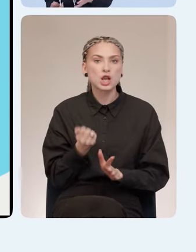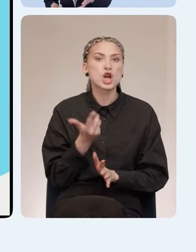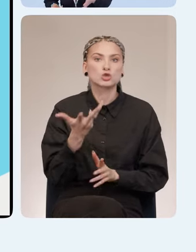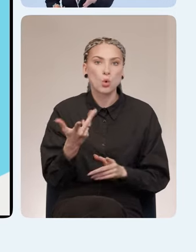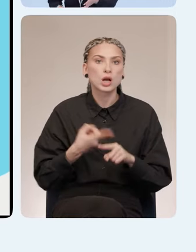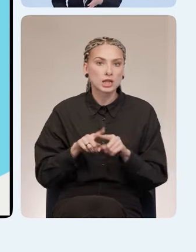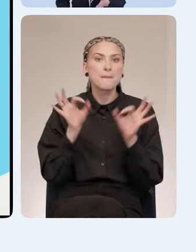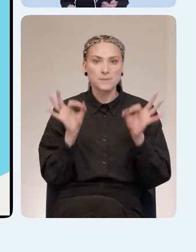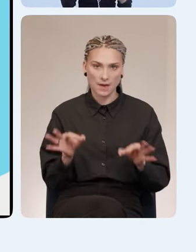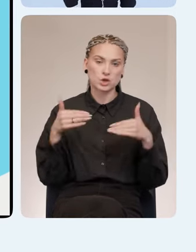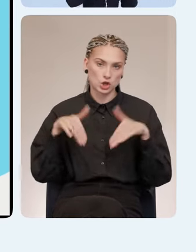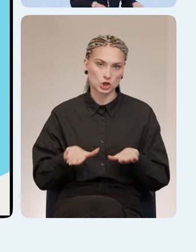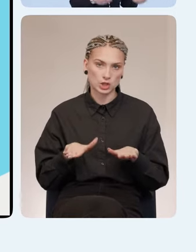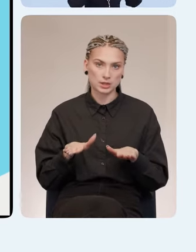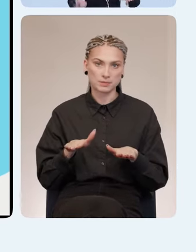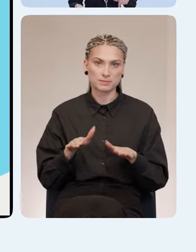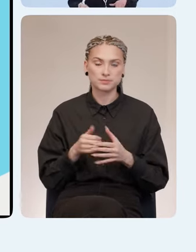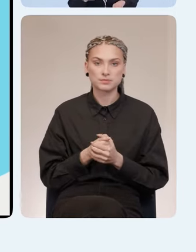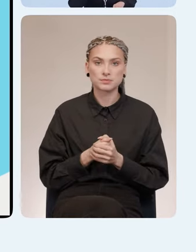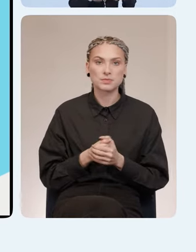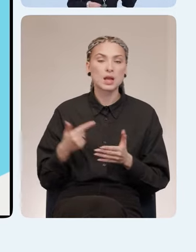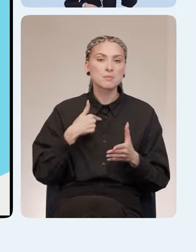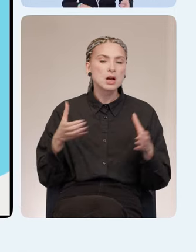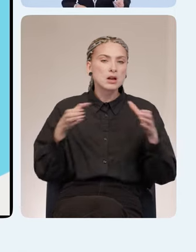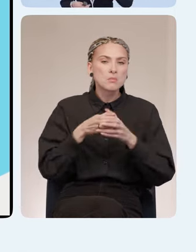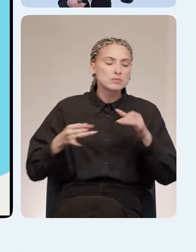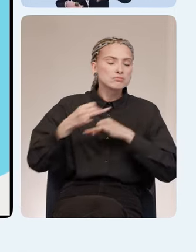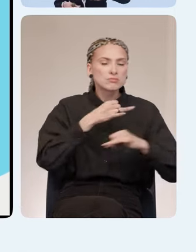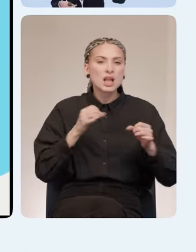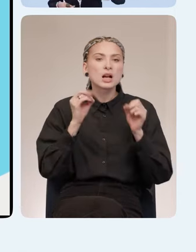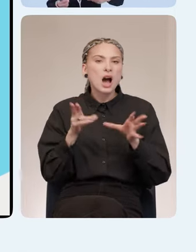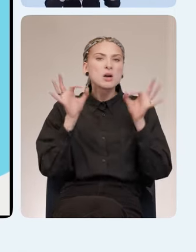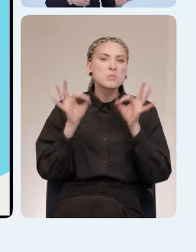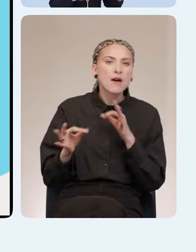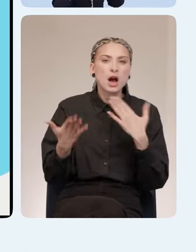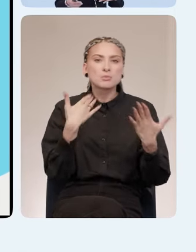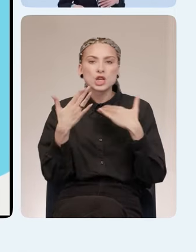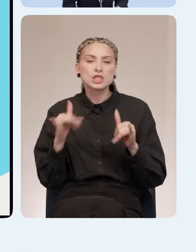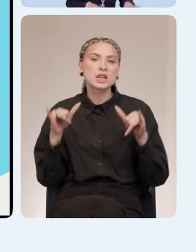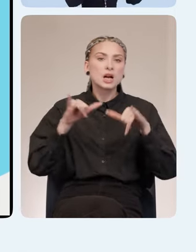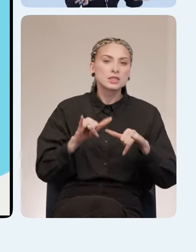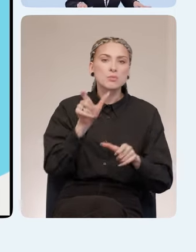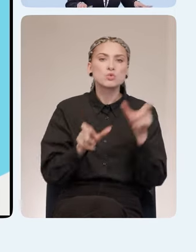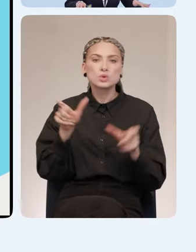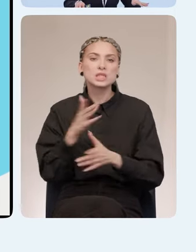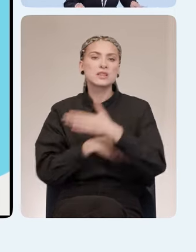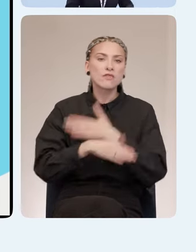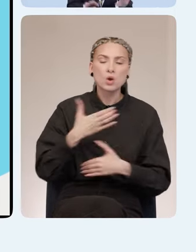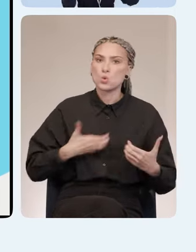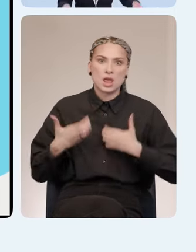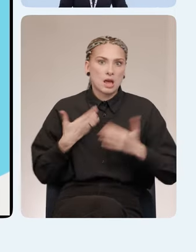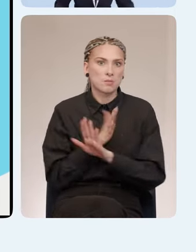правильное решение. Мы брифовали команду о том, как корректно, правильно общаться с гостями с инвалидностью, не бояться,